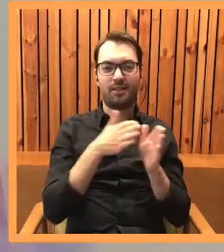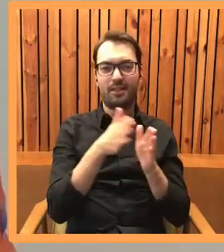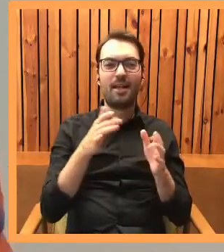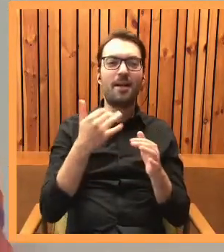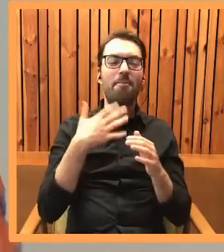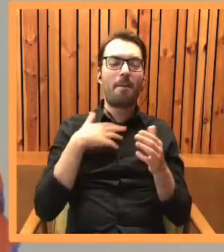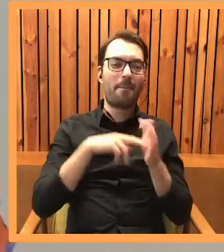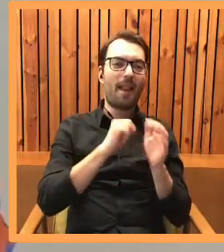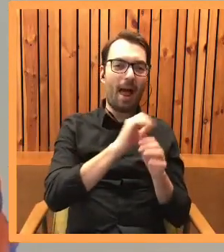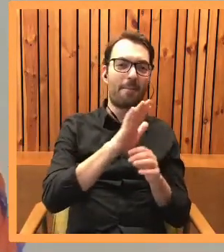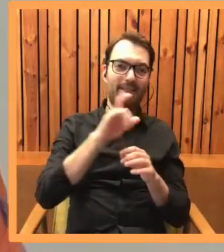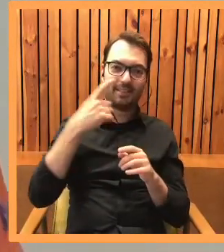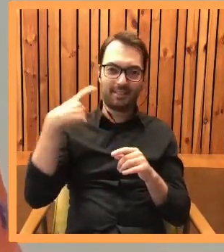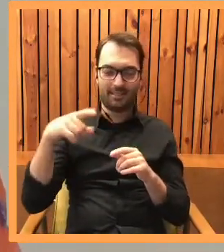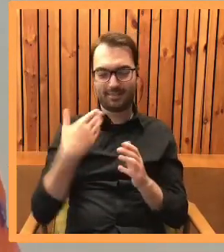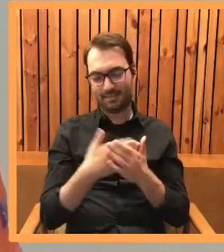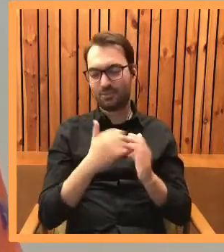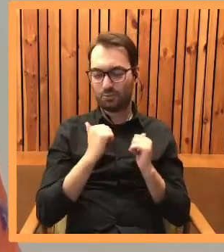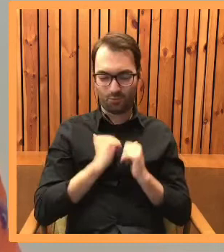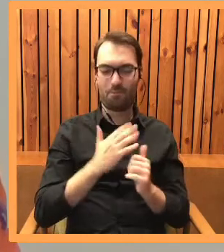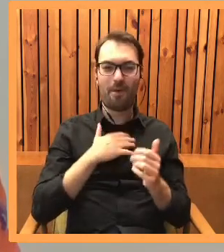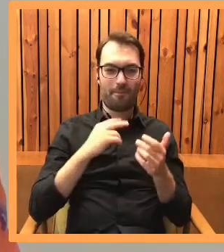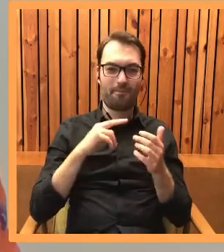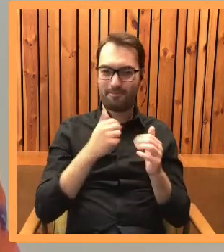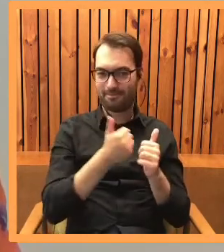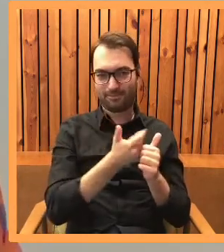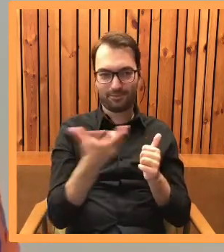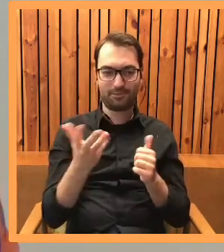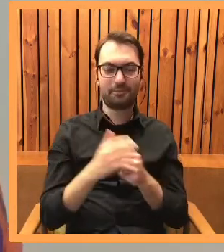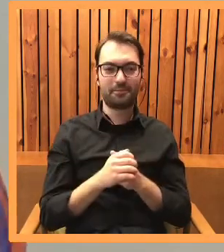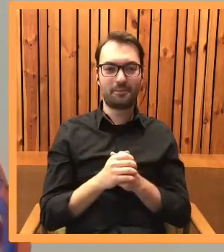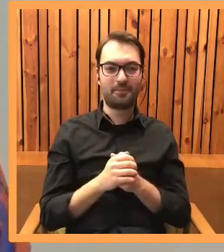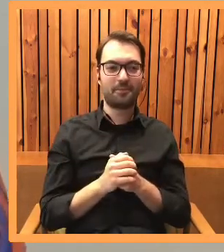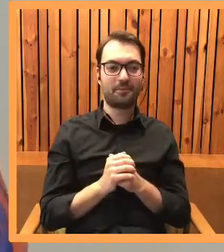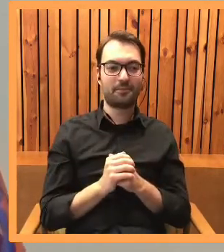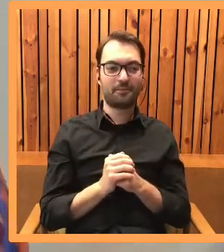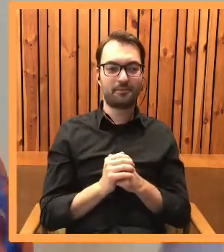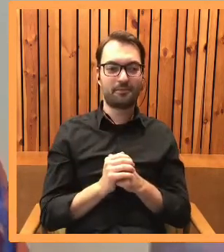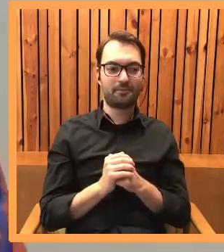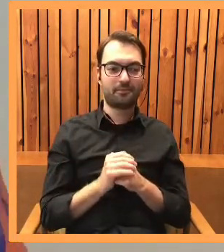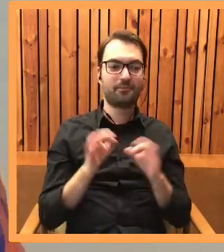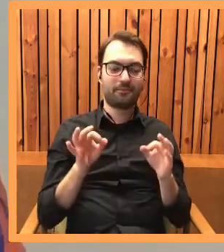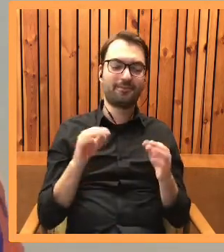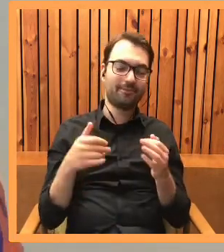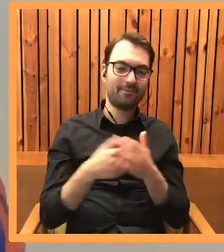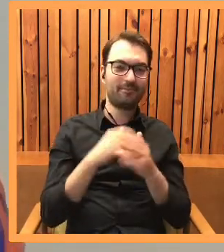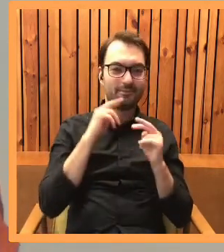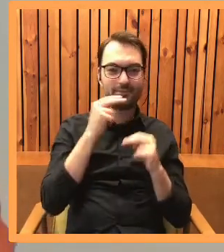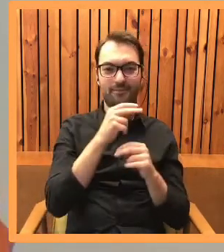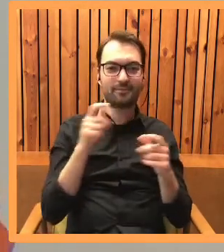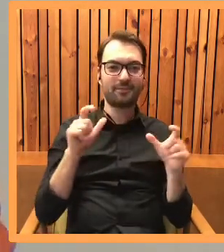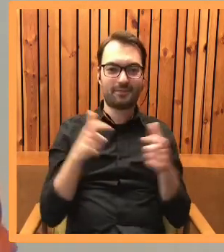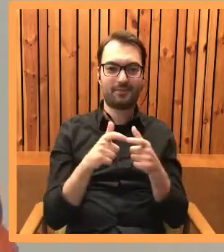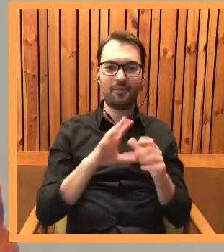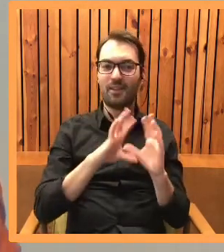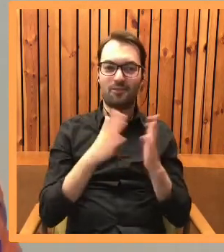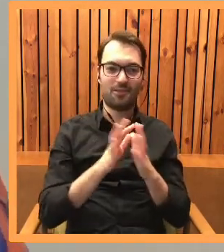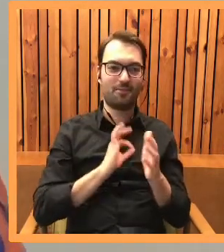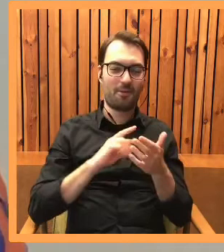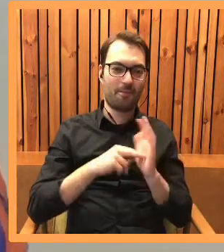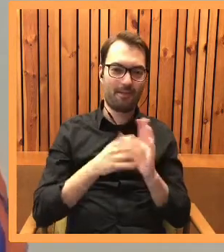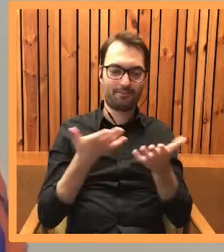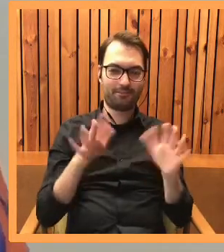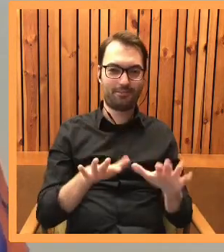międzyczasie, więc jak ta przyszłość może wyglądać. Trochę mi teraz, no właśnie tu znowu wrócę do tej kwarantanny, wszystkie plany się posypały w